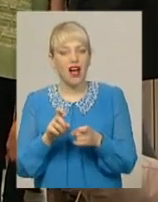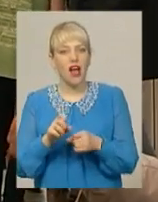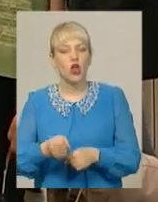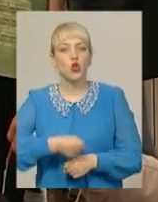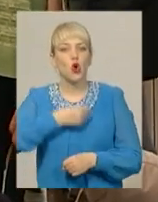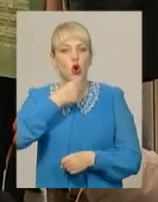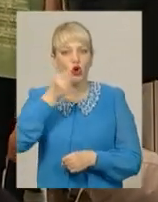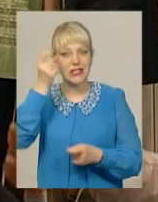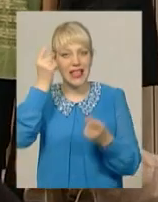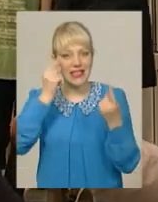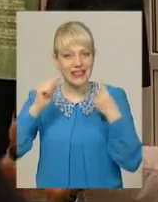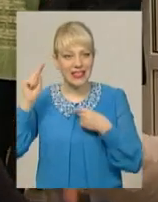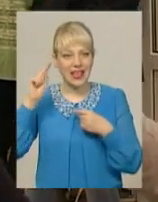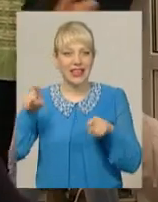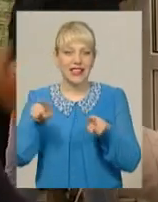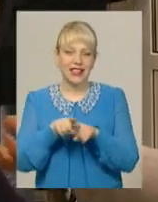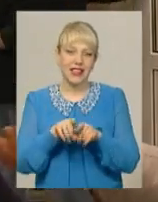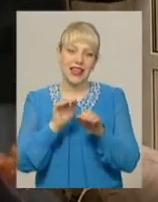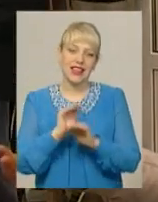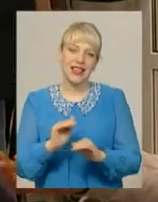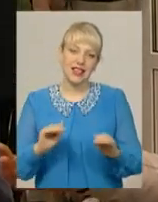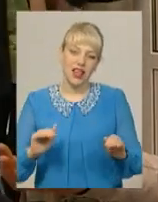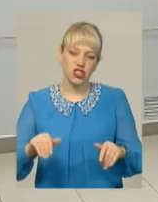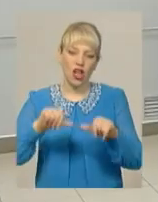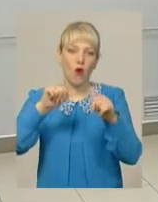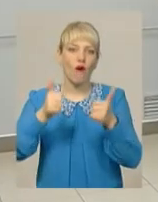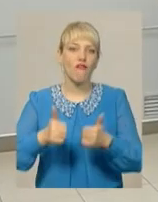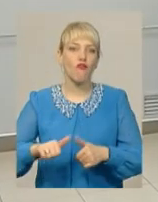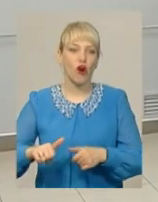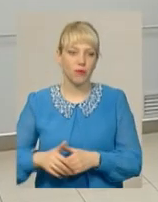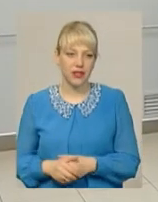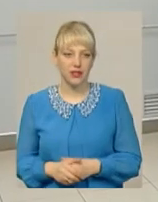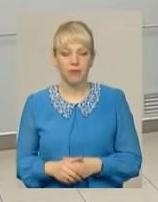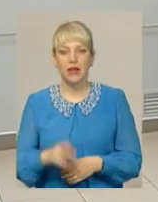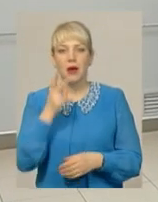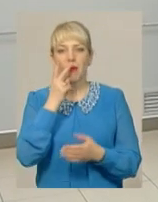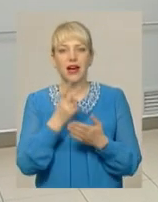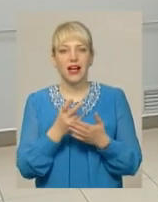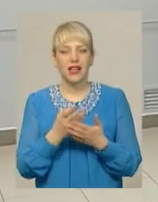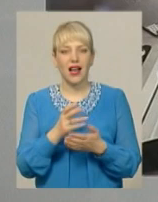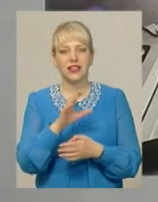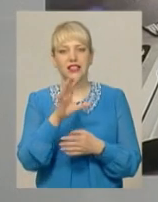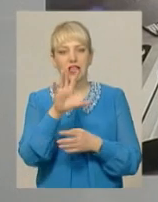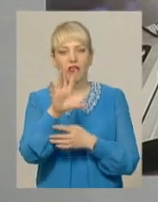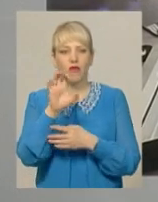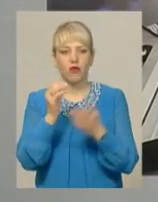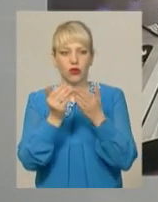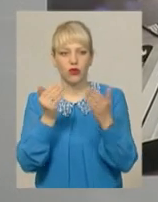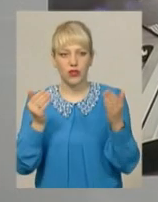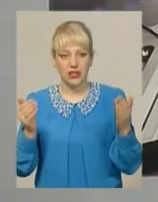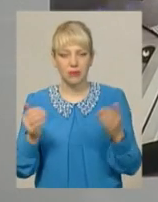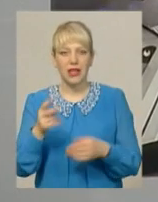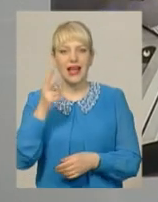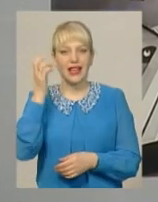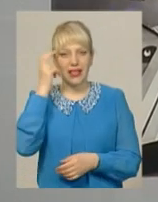ідея і таке ніби дитяче оформлення. Переглянути експозицію київського фотографа Олександра Ляпіна «Київ